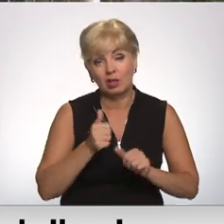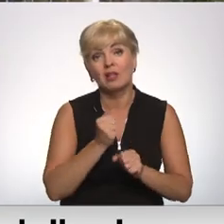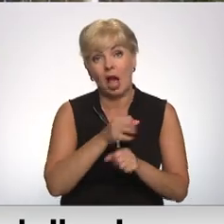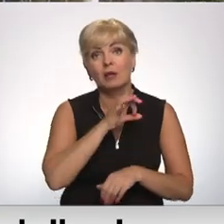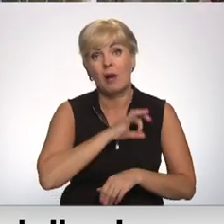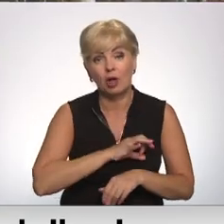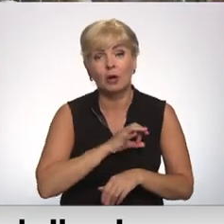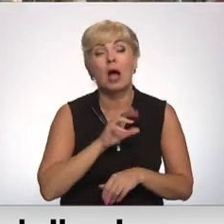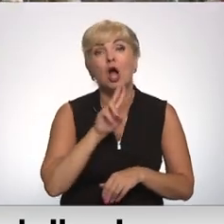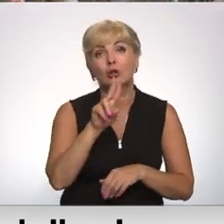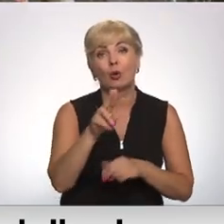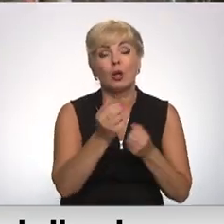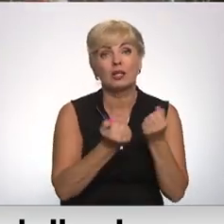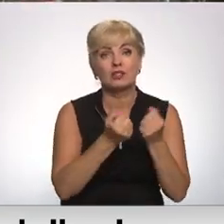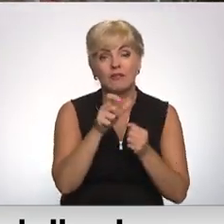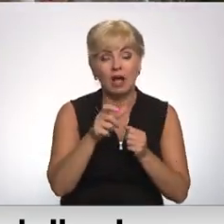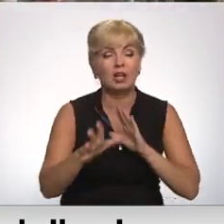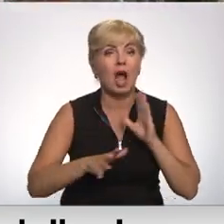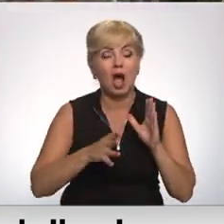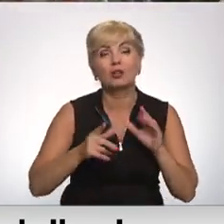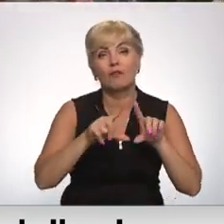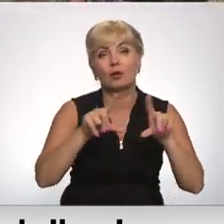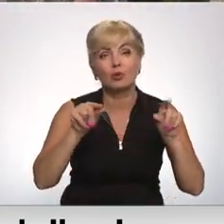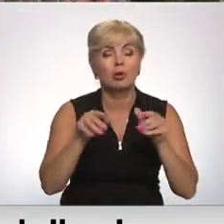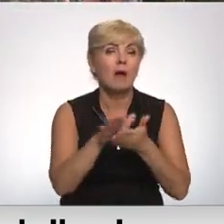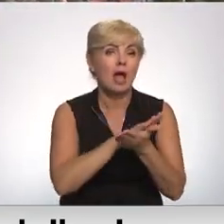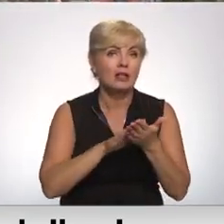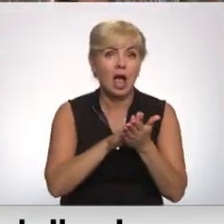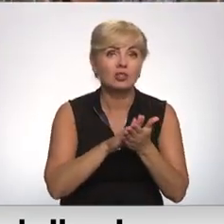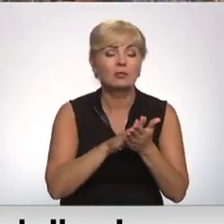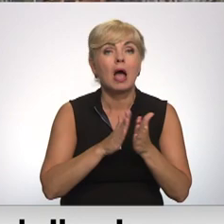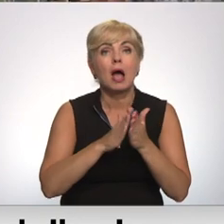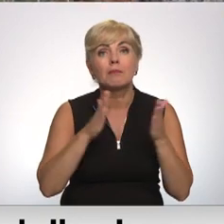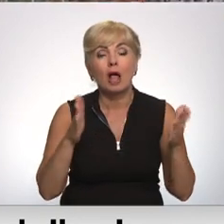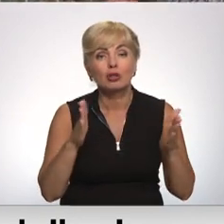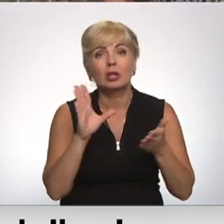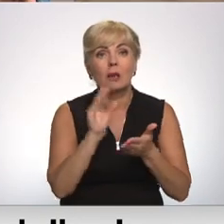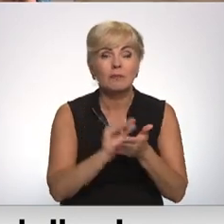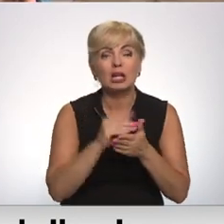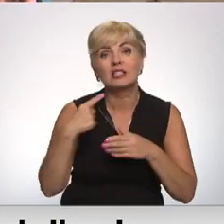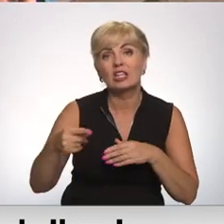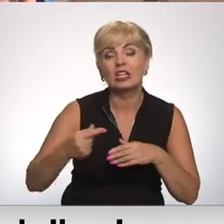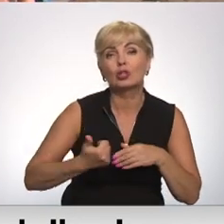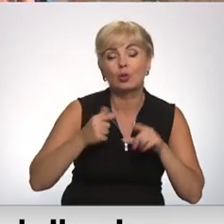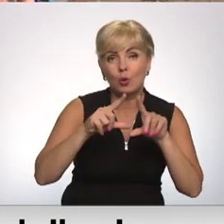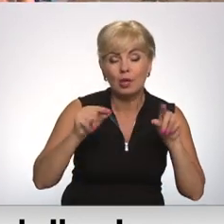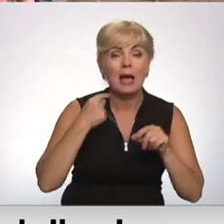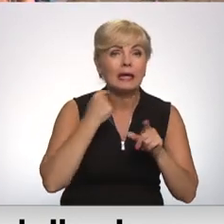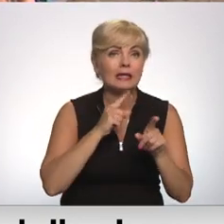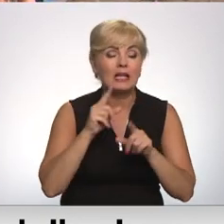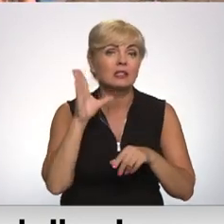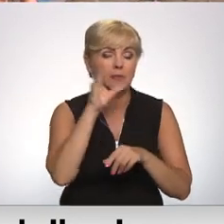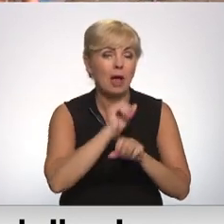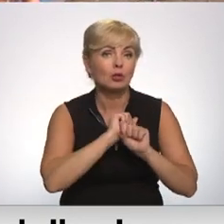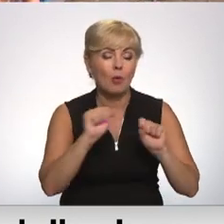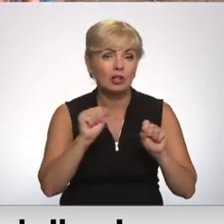Savukārt troleibas vadītāji tiek gatavot uzņēmumā un viņiem neesot plašas darba vietas citos uzņēmumos. Rīgas satiksmi spēja nodrošināt